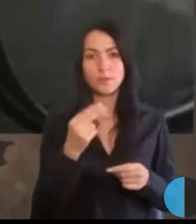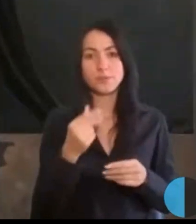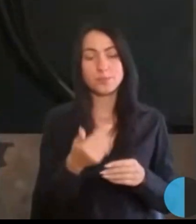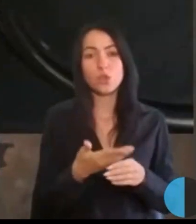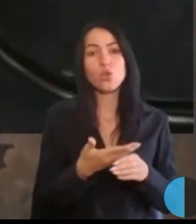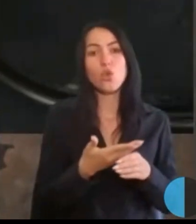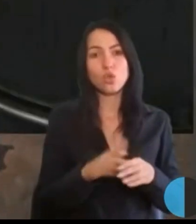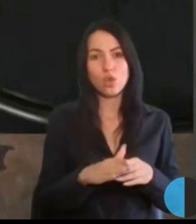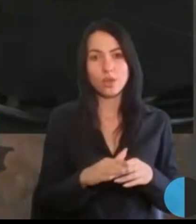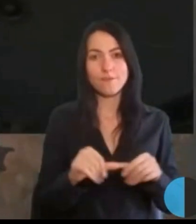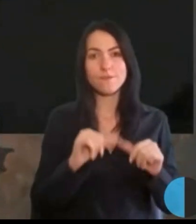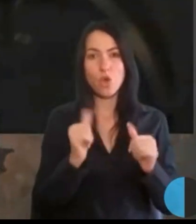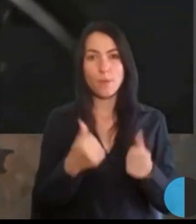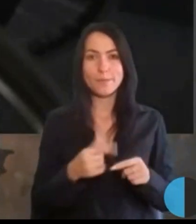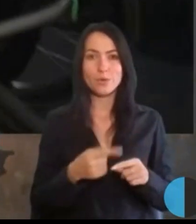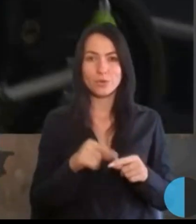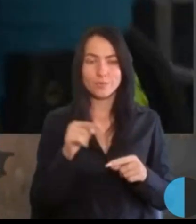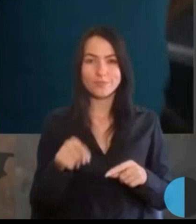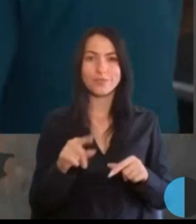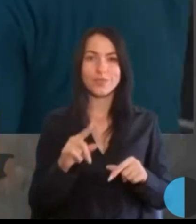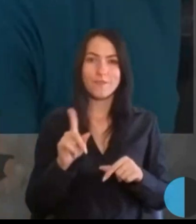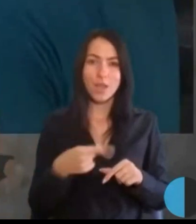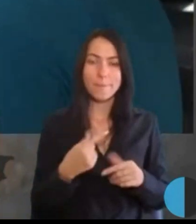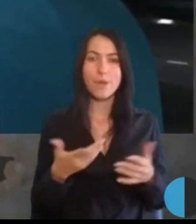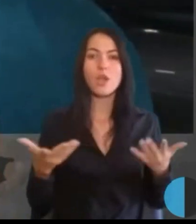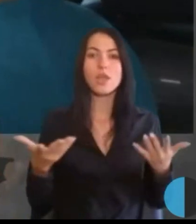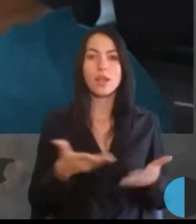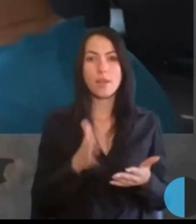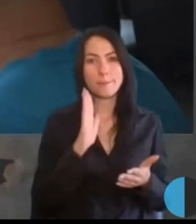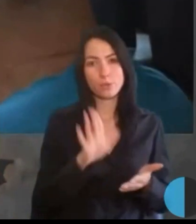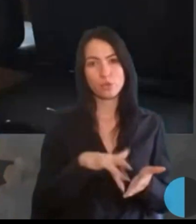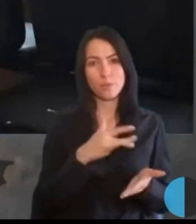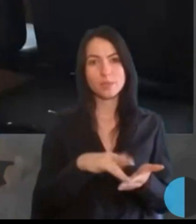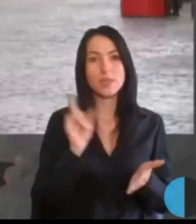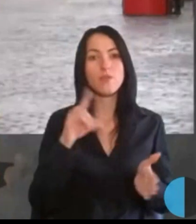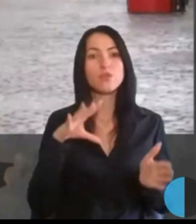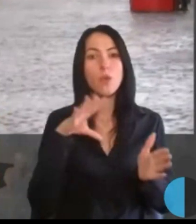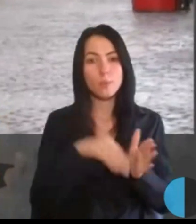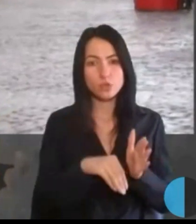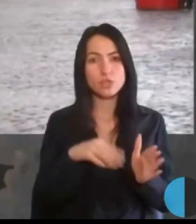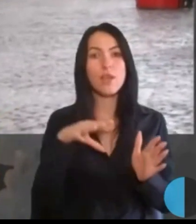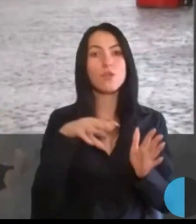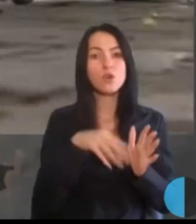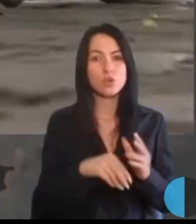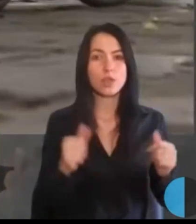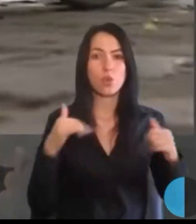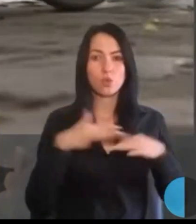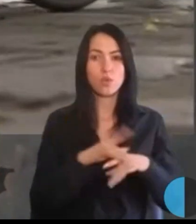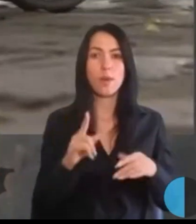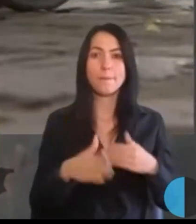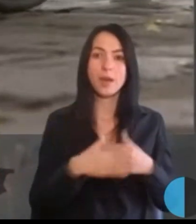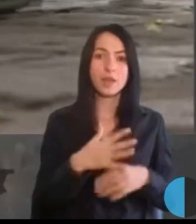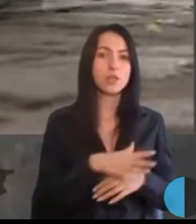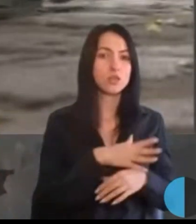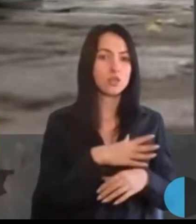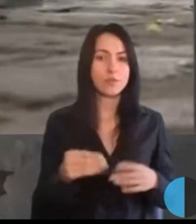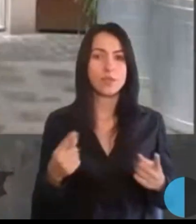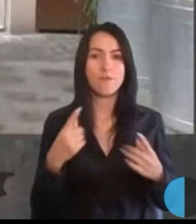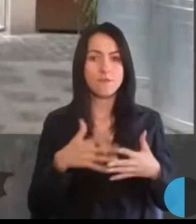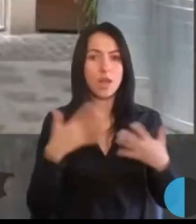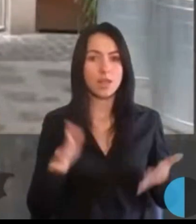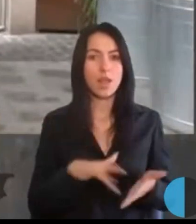вимоги, якими будуть міста, в тому числі, включаючи інклюзивність. Тому що практично всі великі міста мають у себе